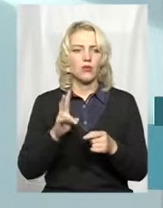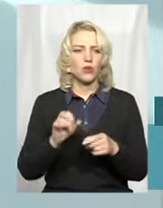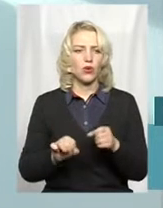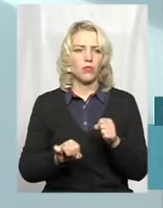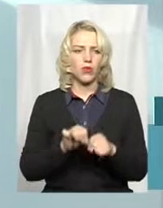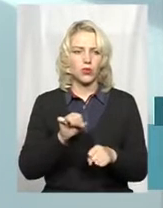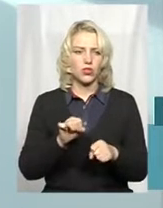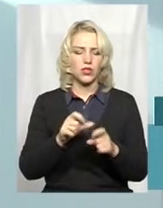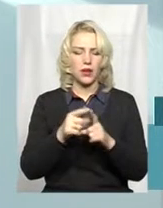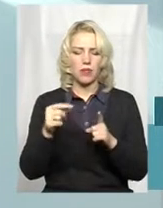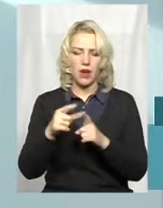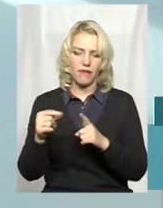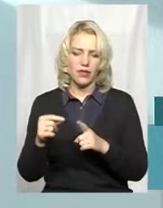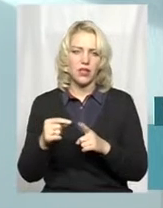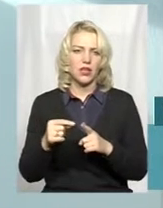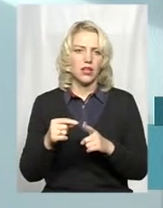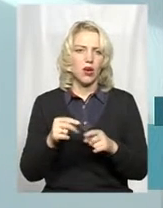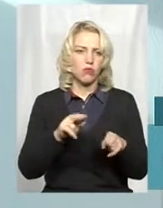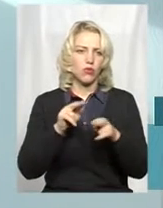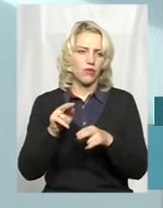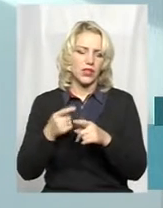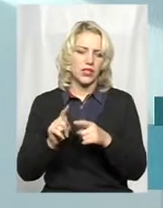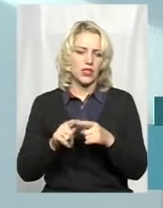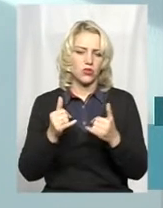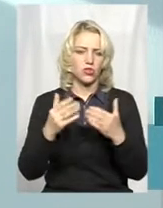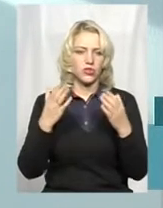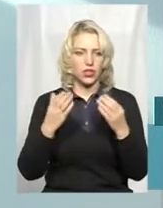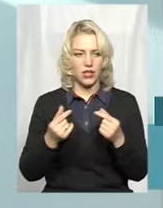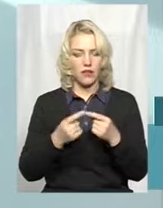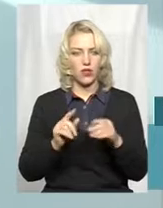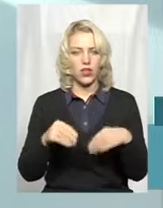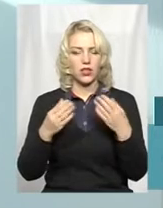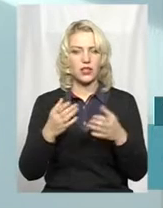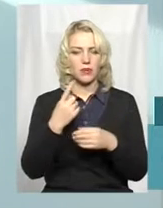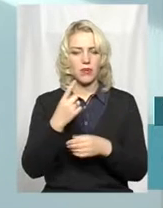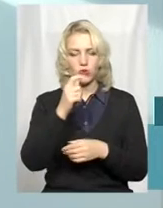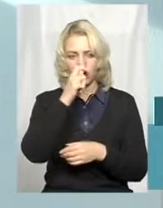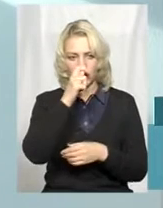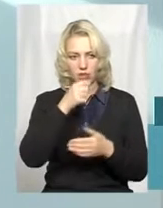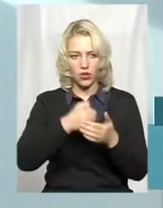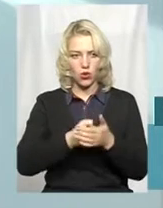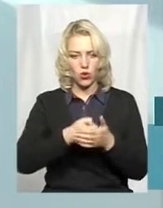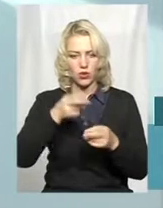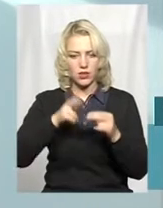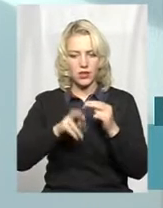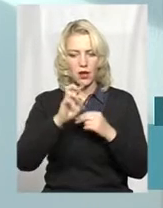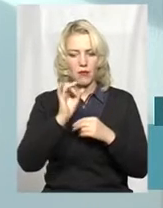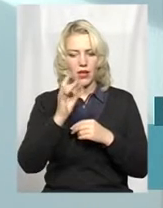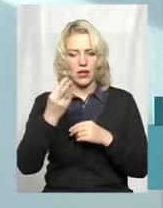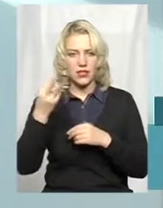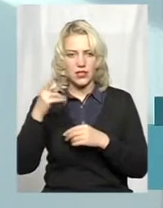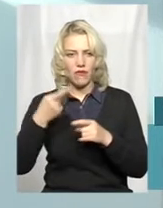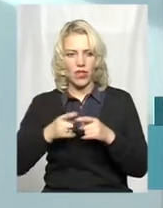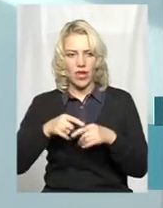правил полювання на певний мисливський період. Вона на сьогоднішній день видається з 1 квітня, і фактично до кінця березня вона дійсна. Тобто